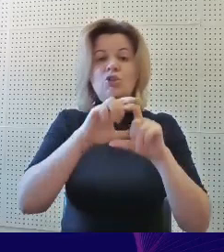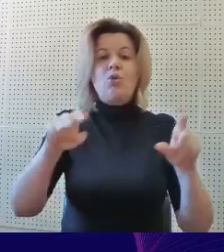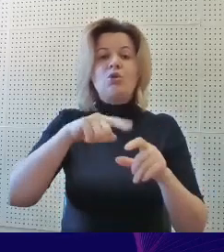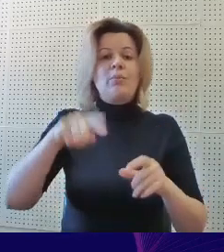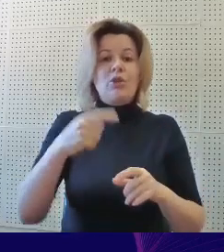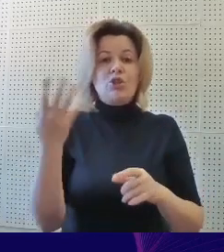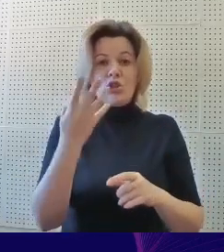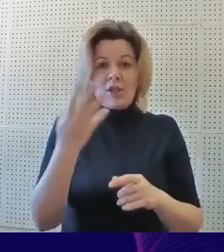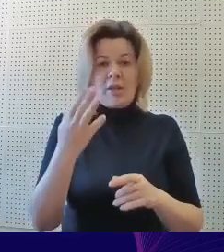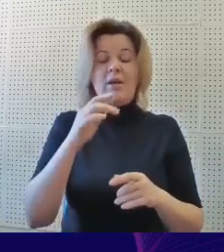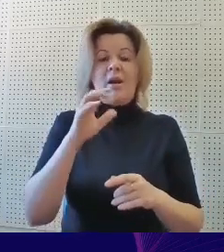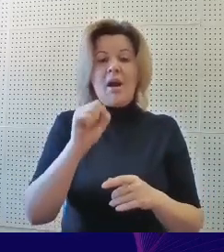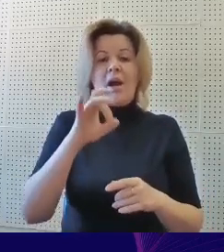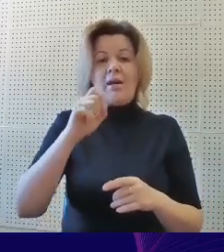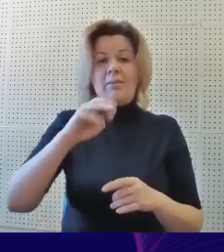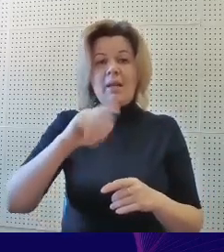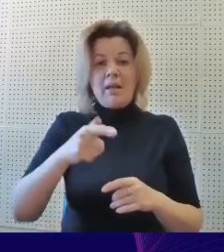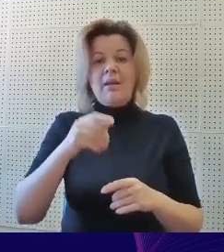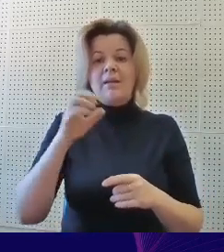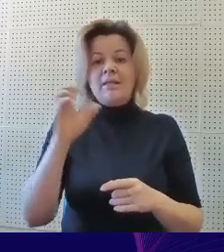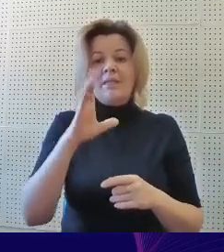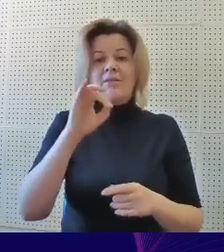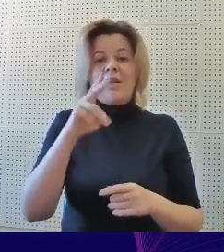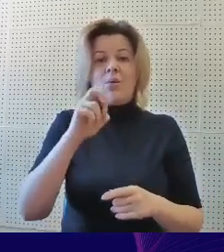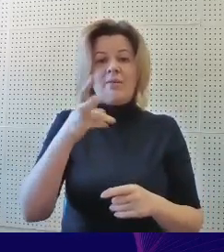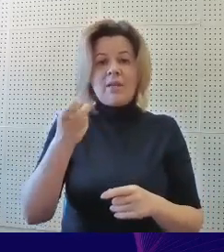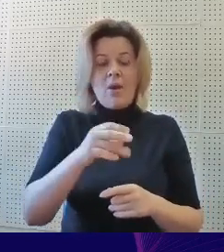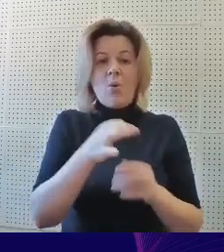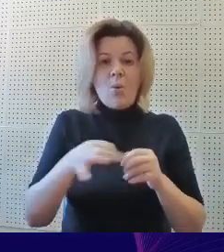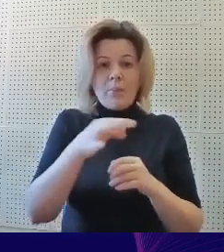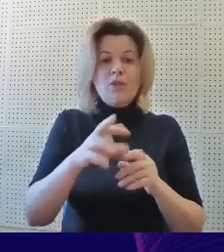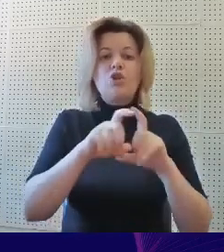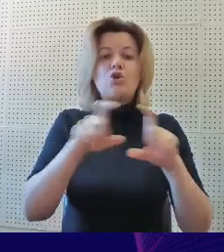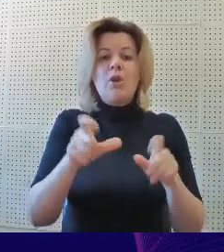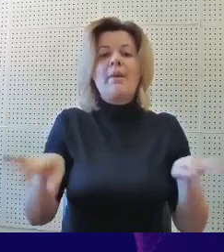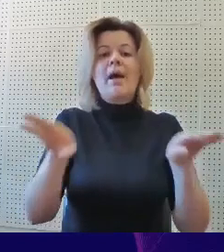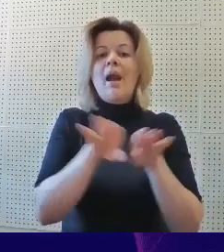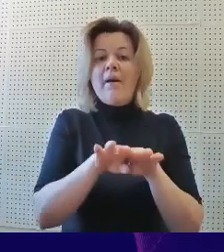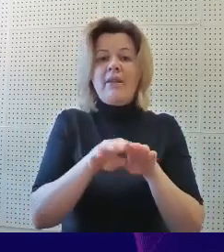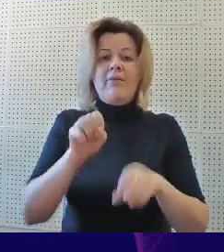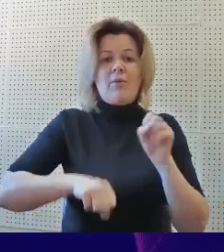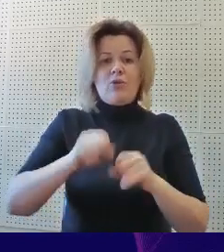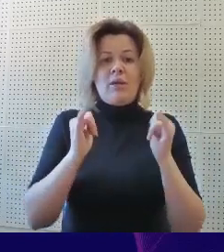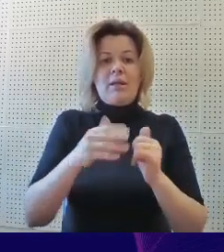номер 4 города Арамель, Свердловская область, школами равных возможностей для всех.